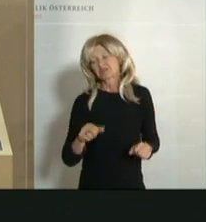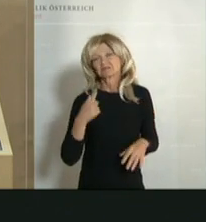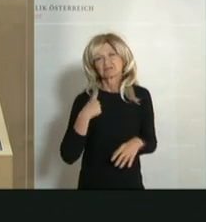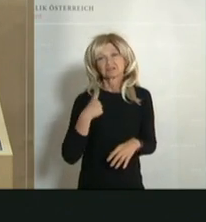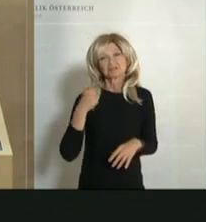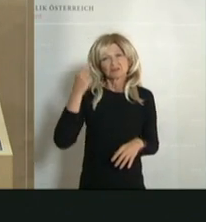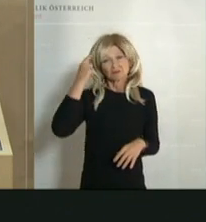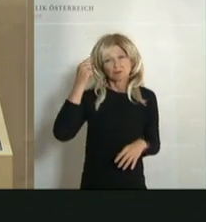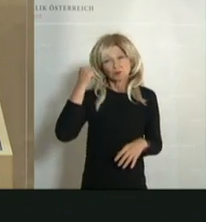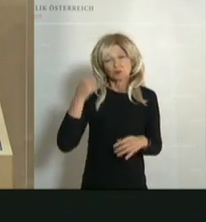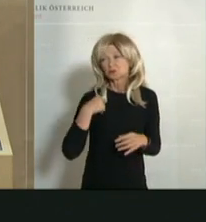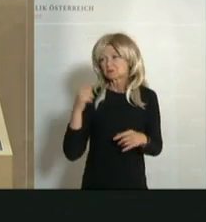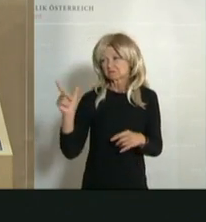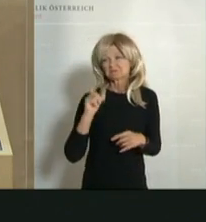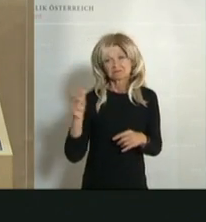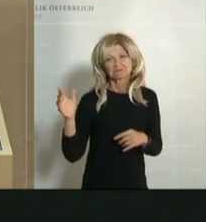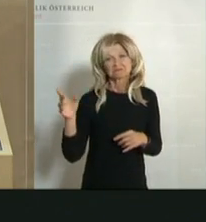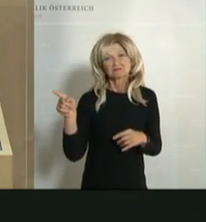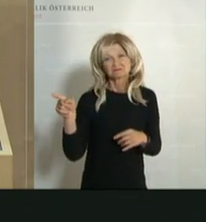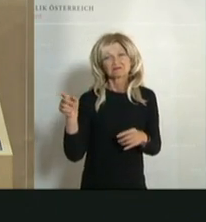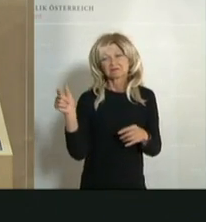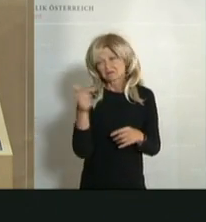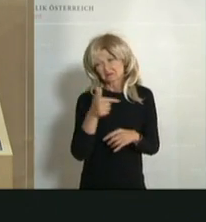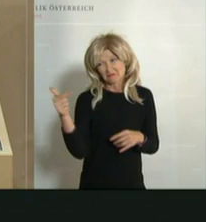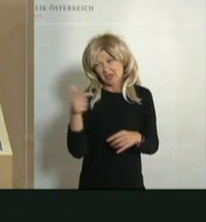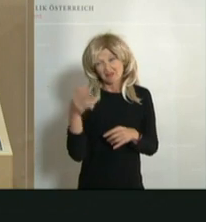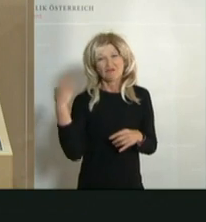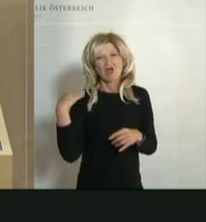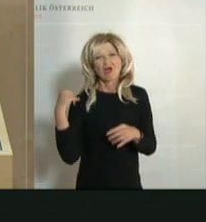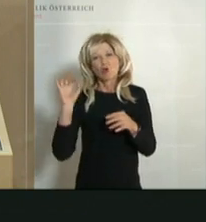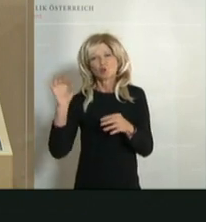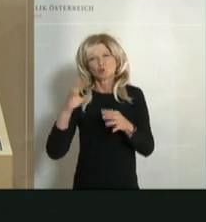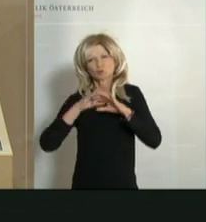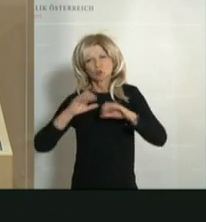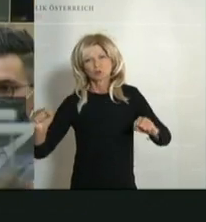fröhlich stimmt? Nein, sehr geehrte Damen und Herren. Weil die bisher...